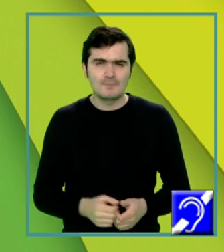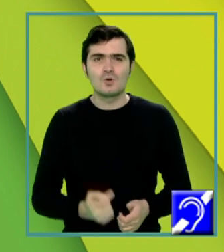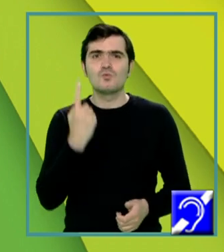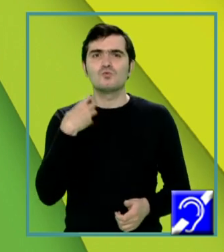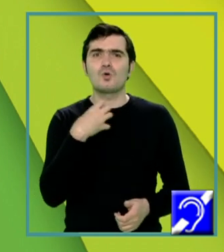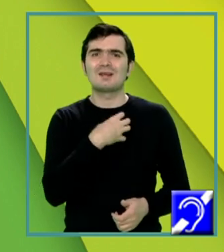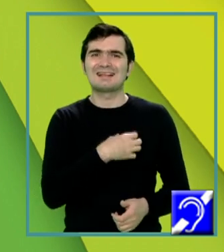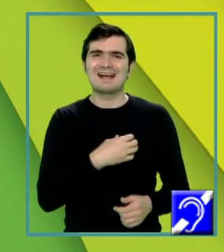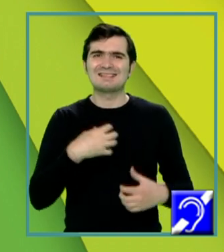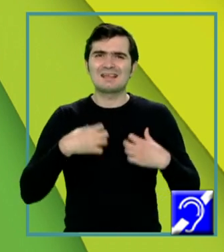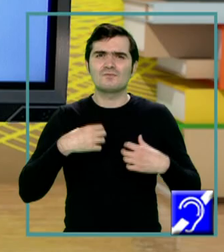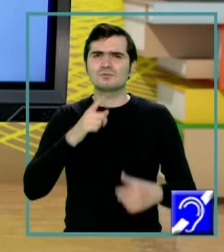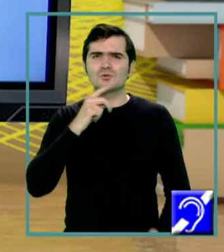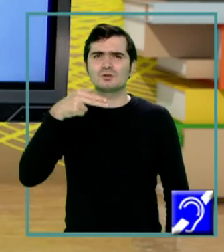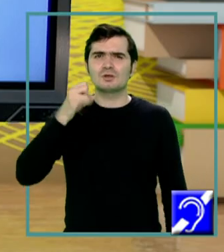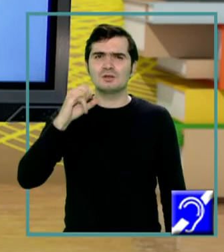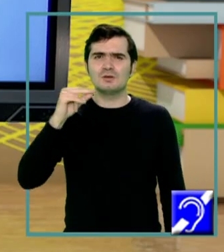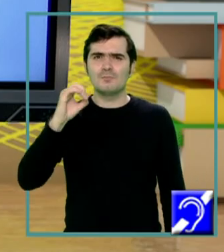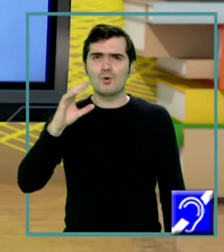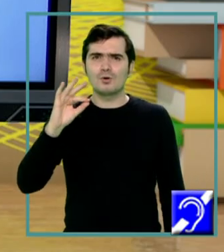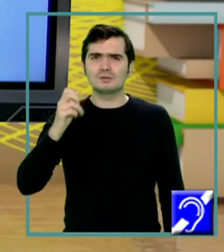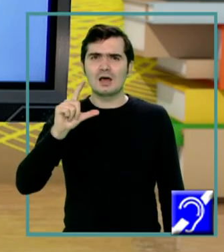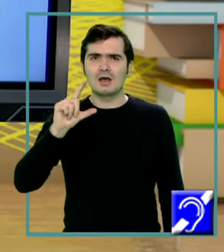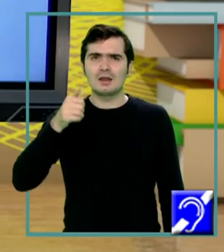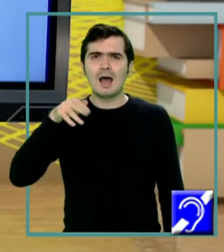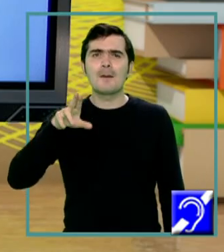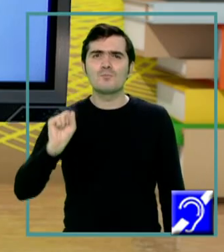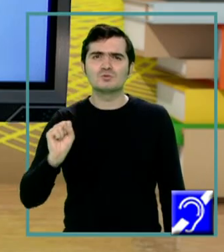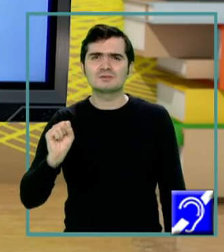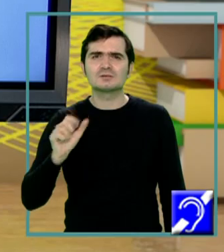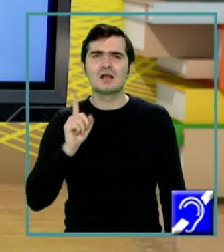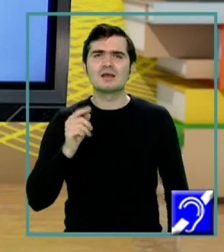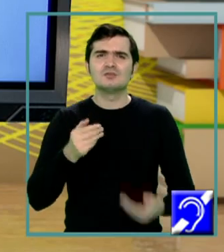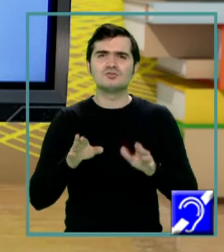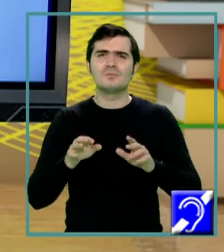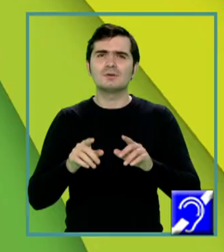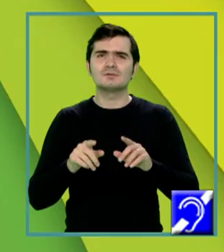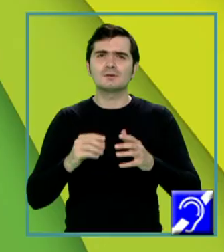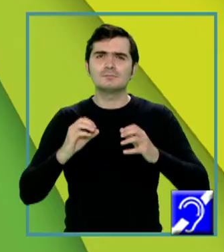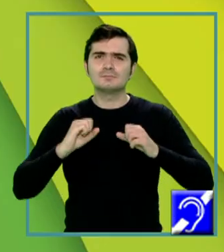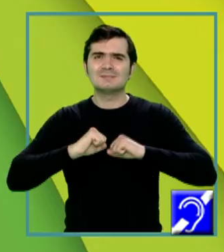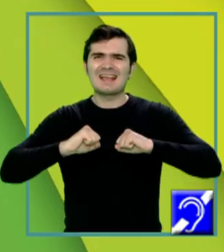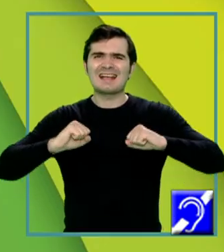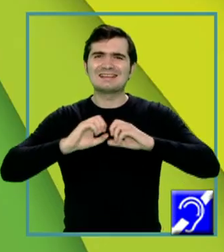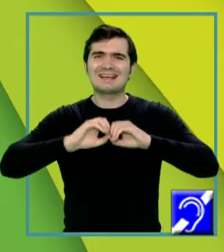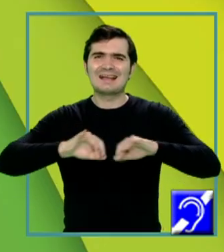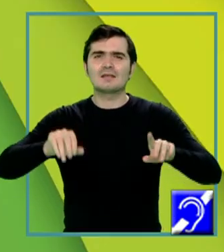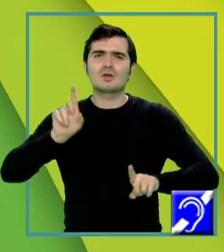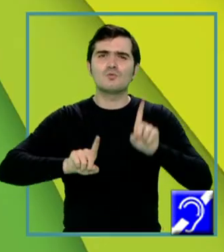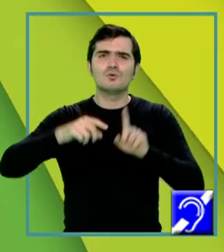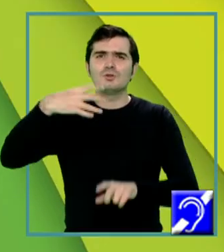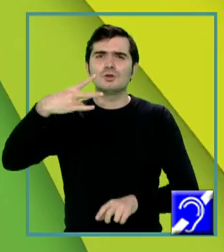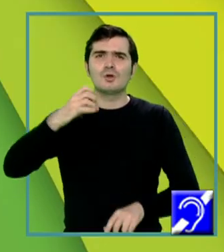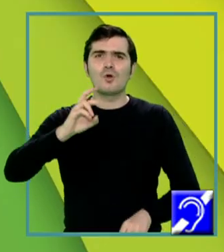nervos, hipotalamusul, îl observăm în imagine, începe să secrete anumiți hormoni, care încep să